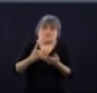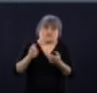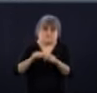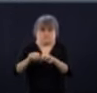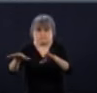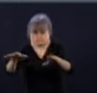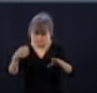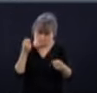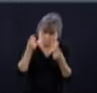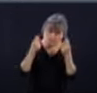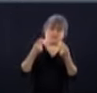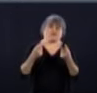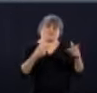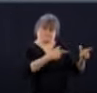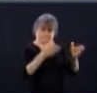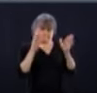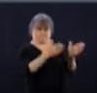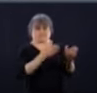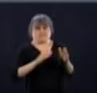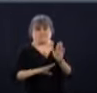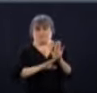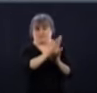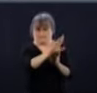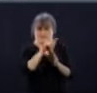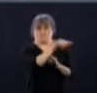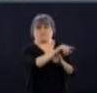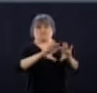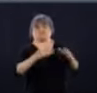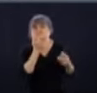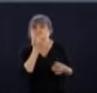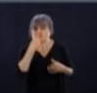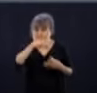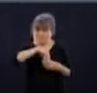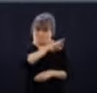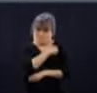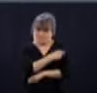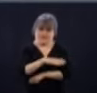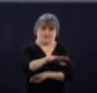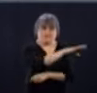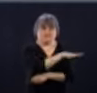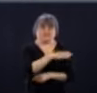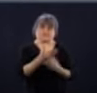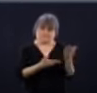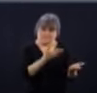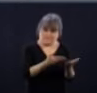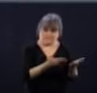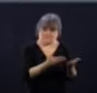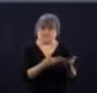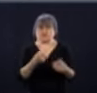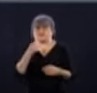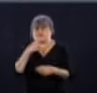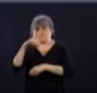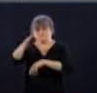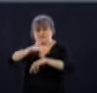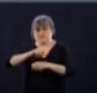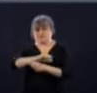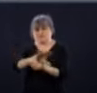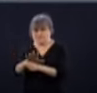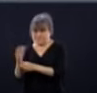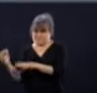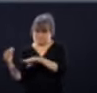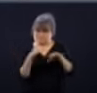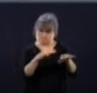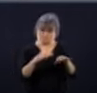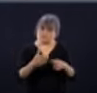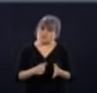Puis on veut poursuivre les services, non seulement pour les gens qui ont la COVID-19, mais aussi pour les autres, les autres personnes qui ont attendu, par exemple, pour des